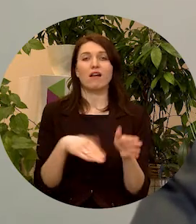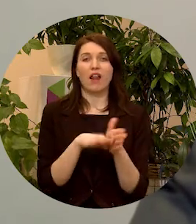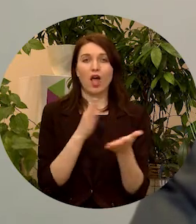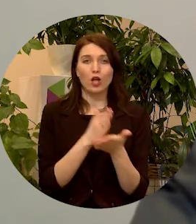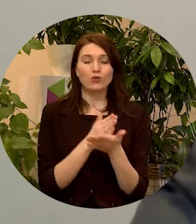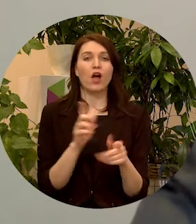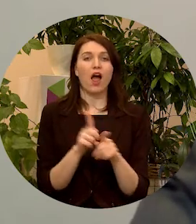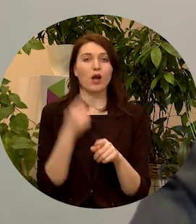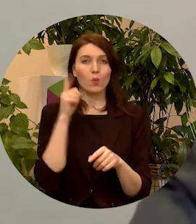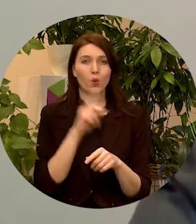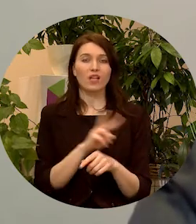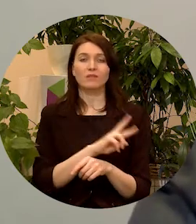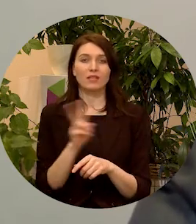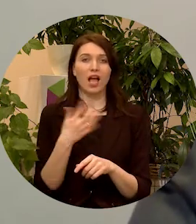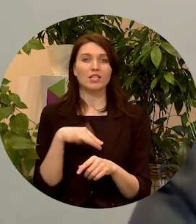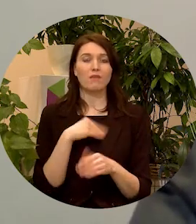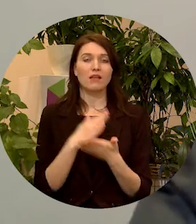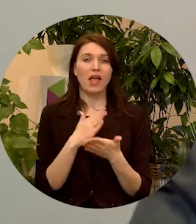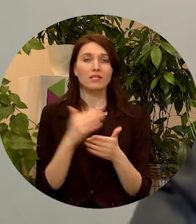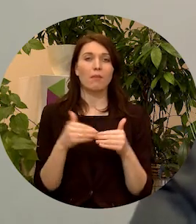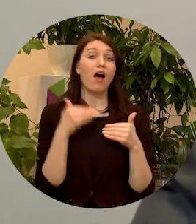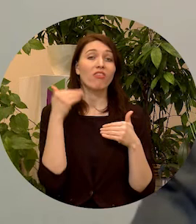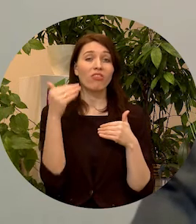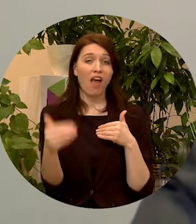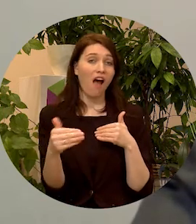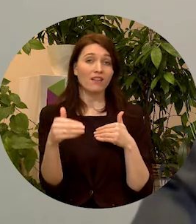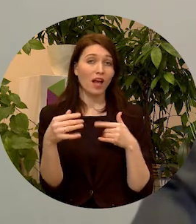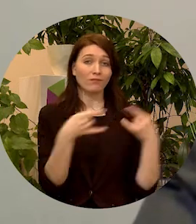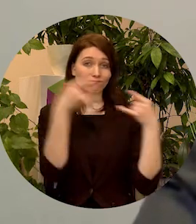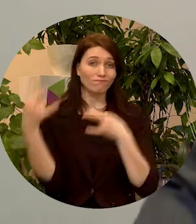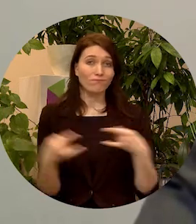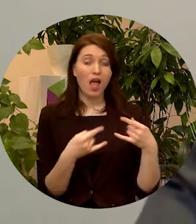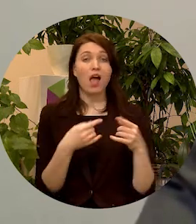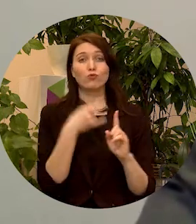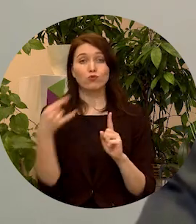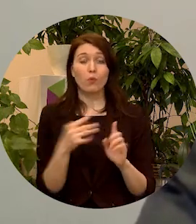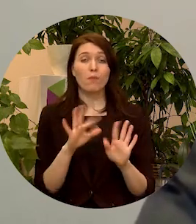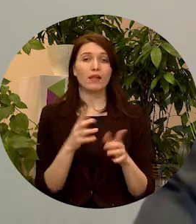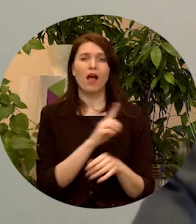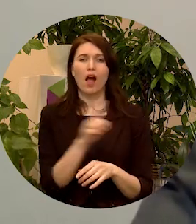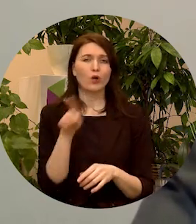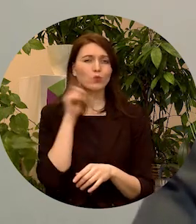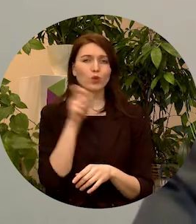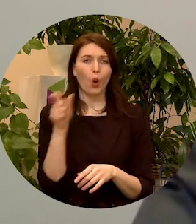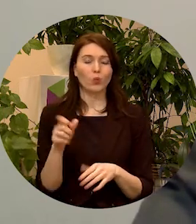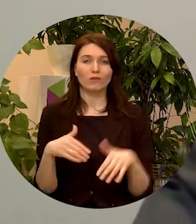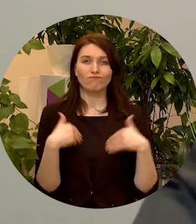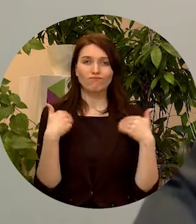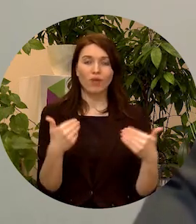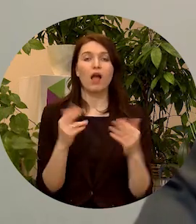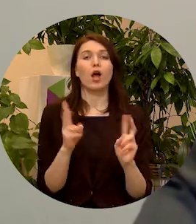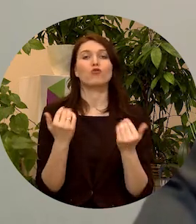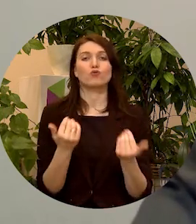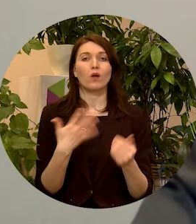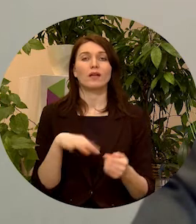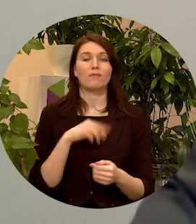protams, tos, kas mēs arī esam attālināti, bet jo īpaši ikvienu jaunieti ar to, ka šodien mēs